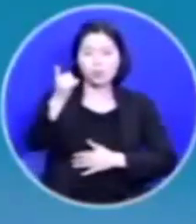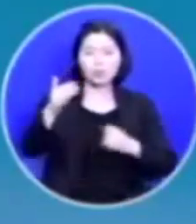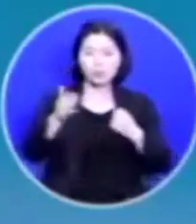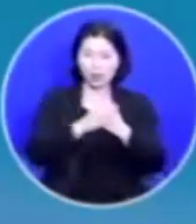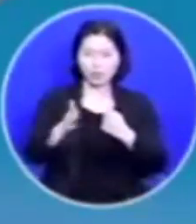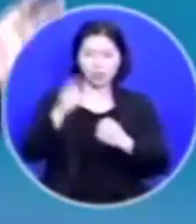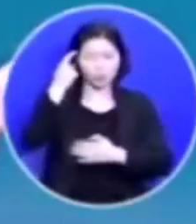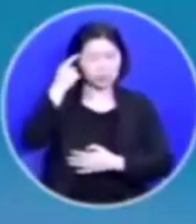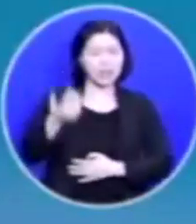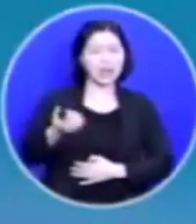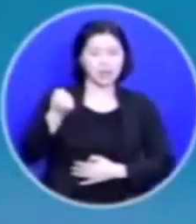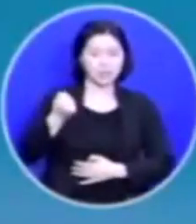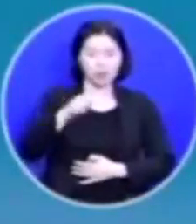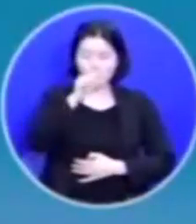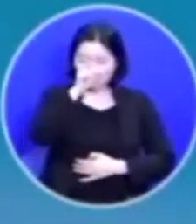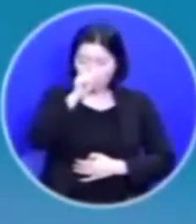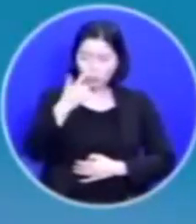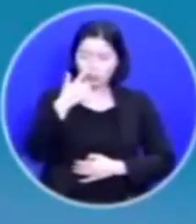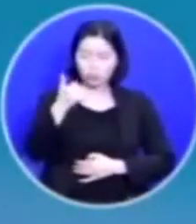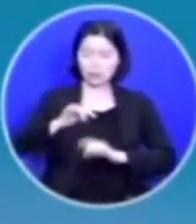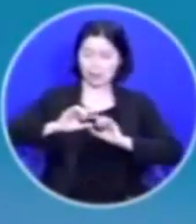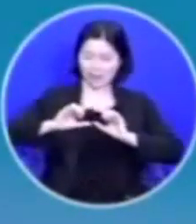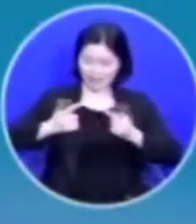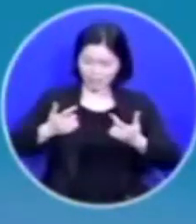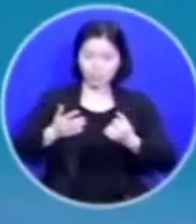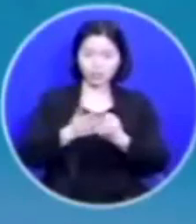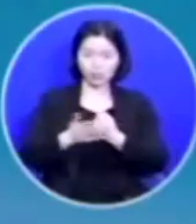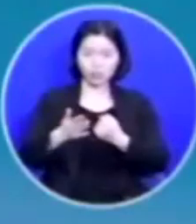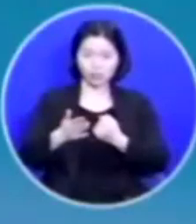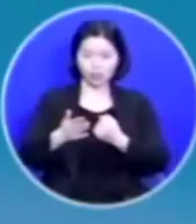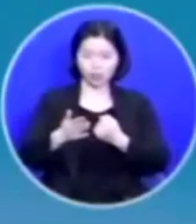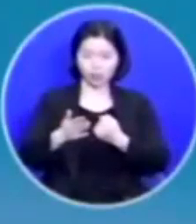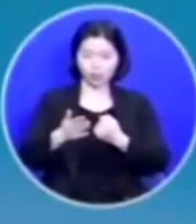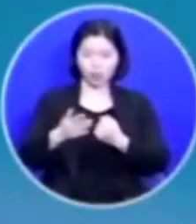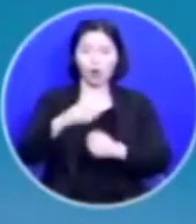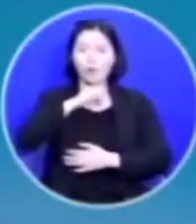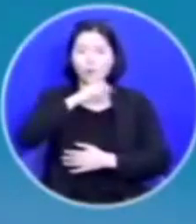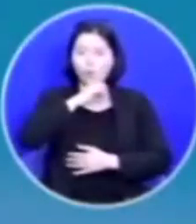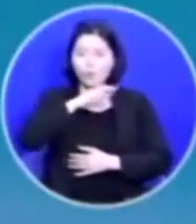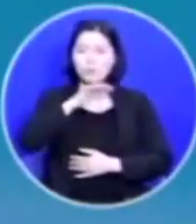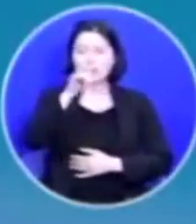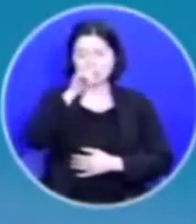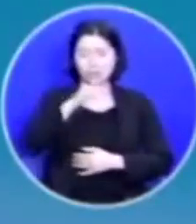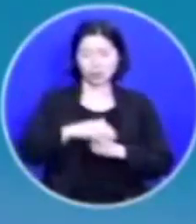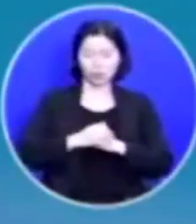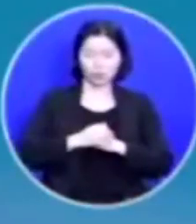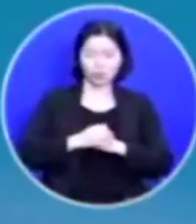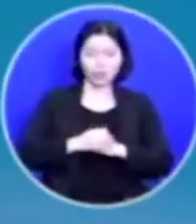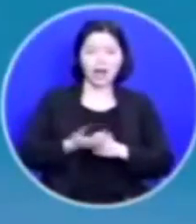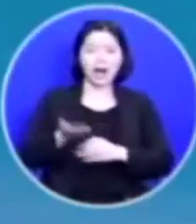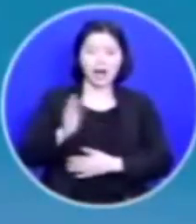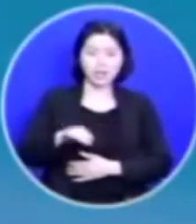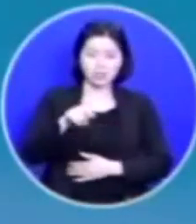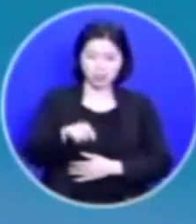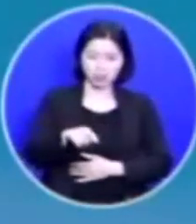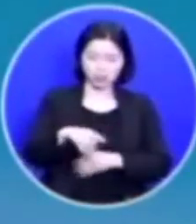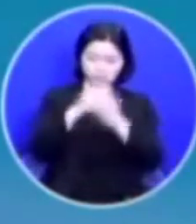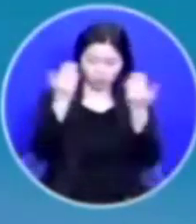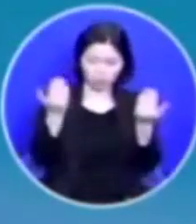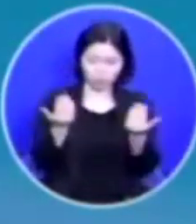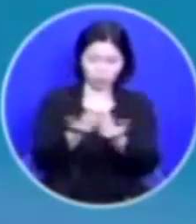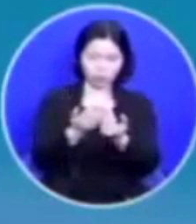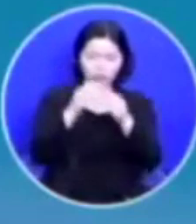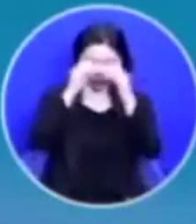좋은 부모님이 아니셨으니까 그렇다고 그렇게 원망할 수도 있습니다 그러나 그것은 전적으로